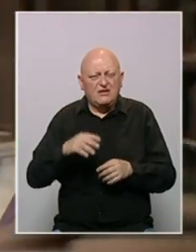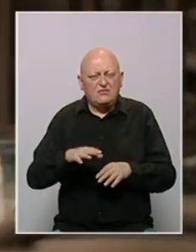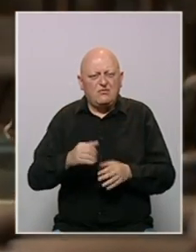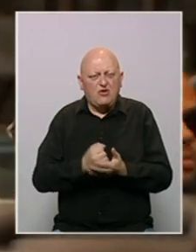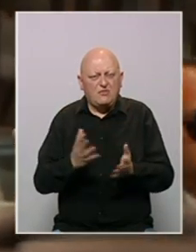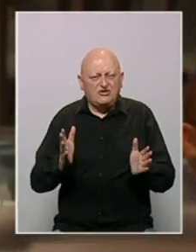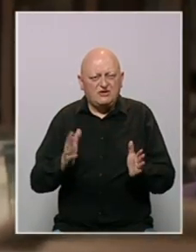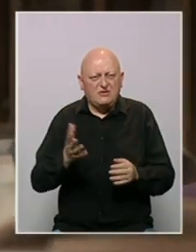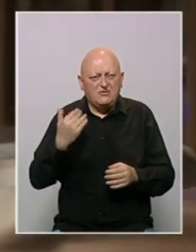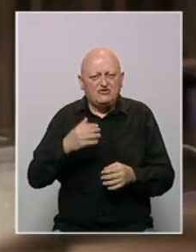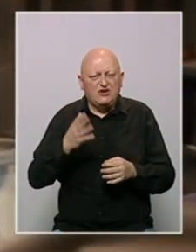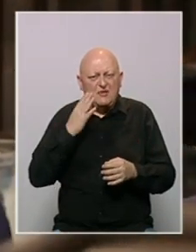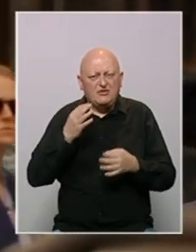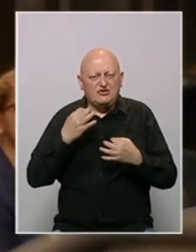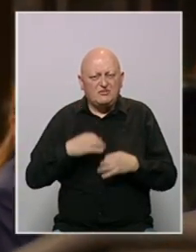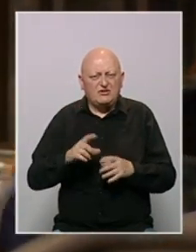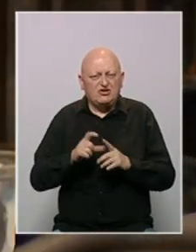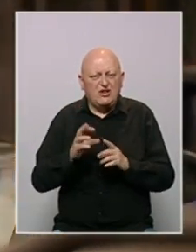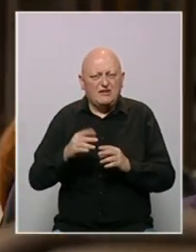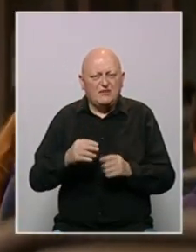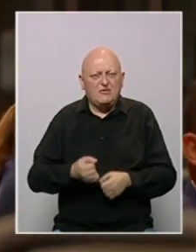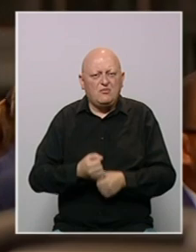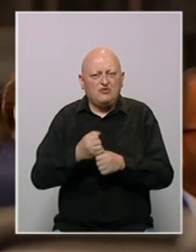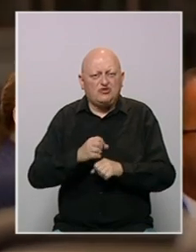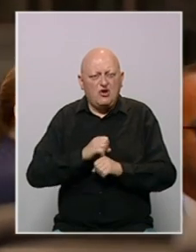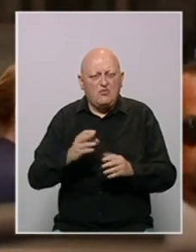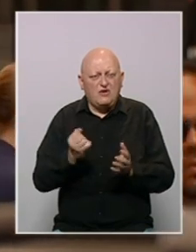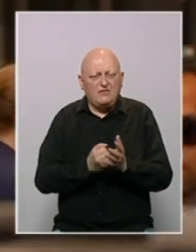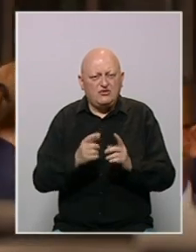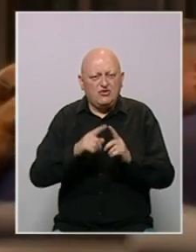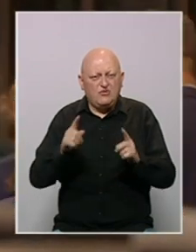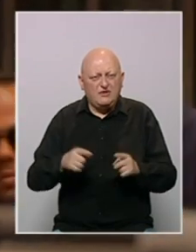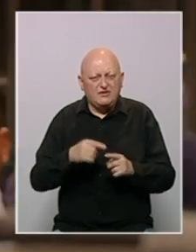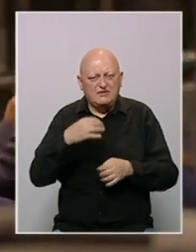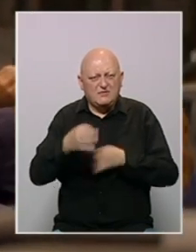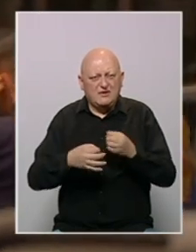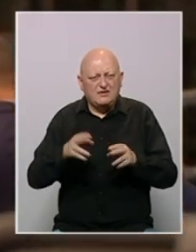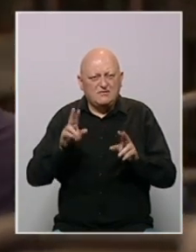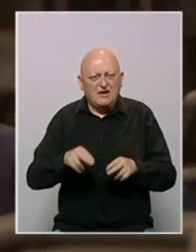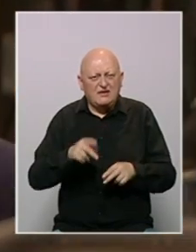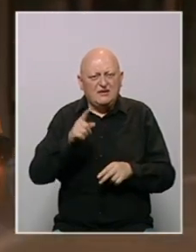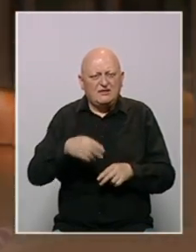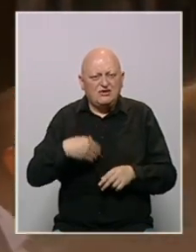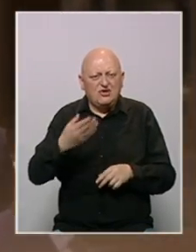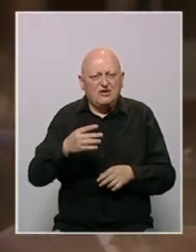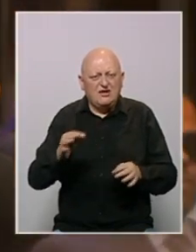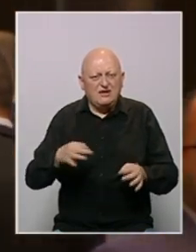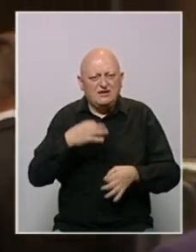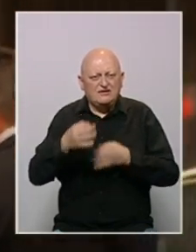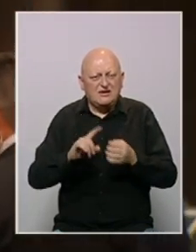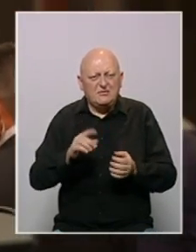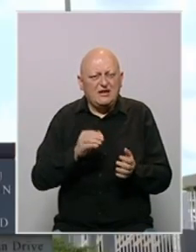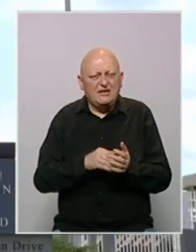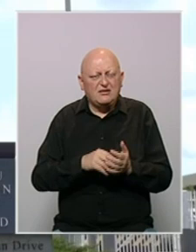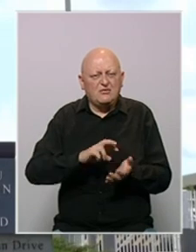nalog otpečati. Bivši američki predsjednik Donald Trump podržao je objavljivanje dokumenta za pretres imanja te dodao da je